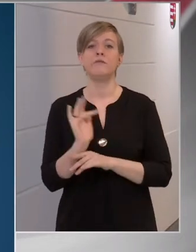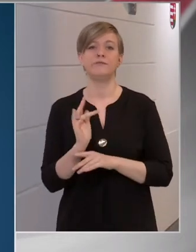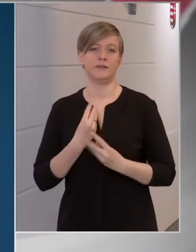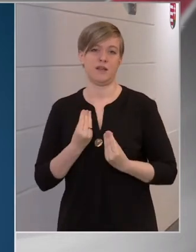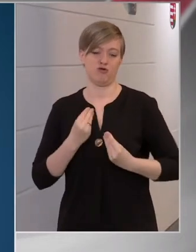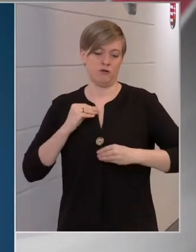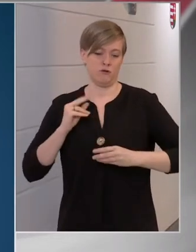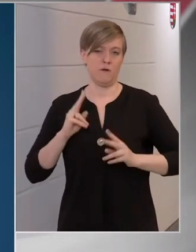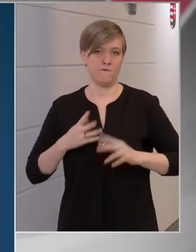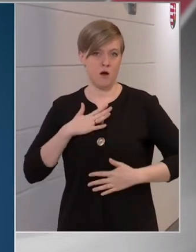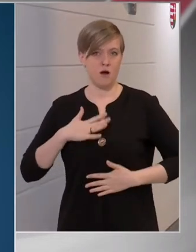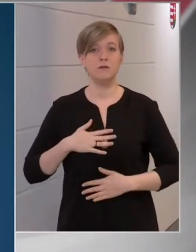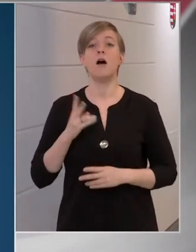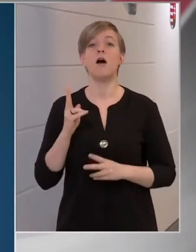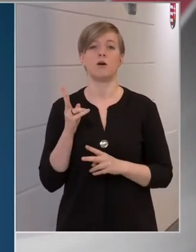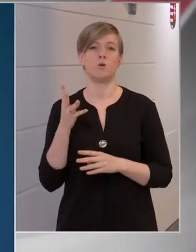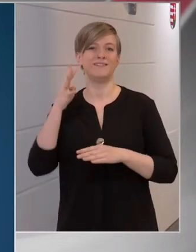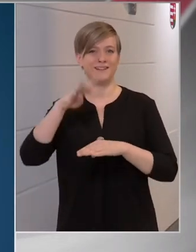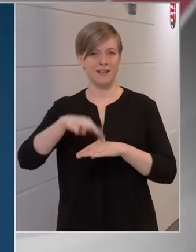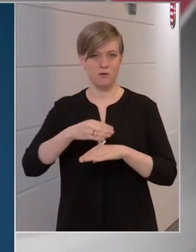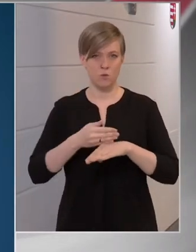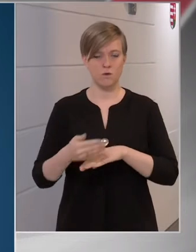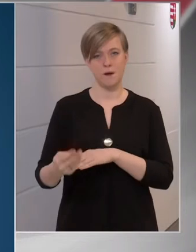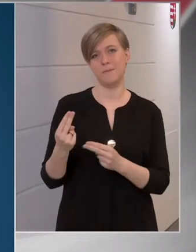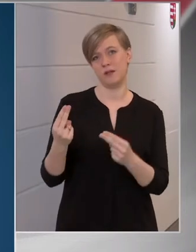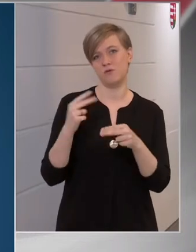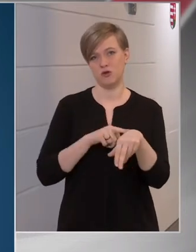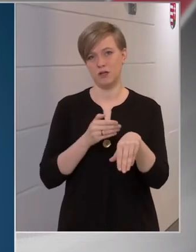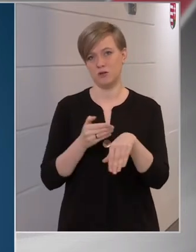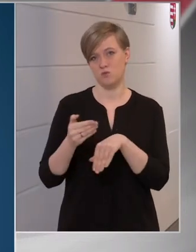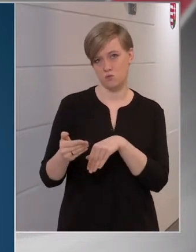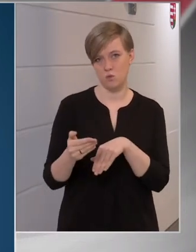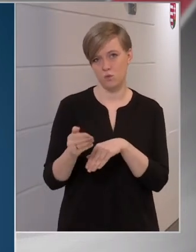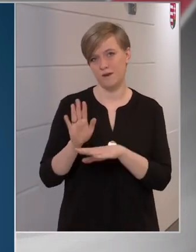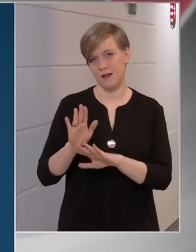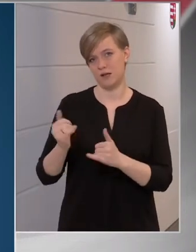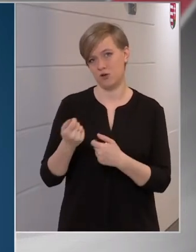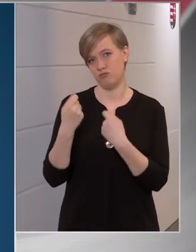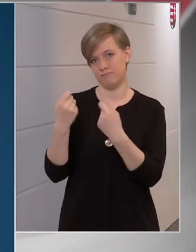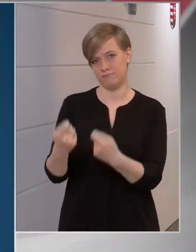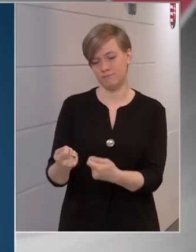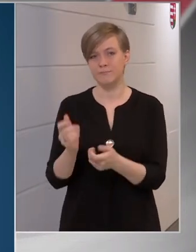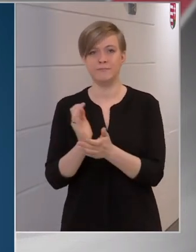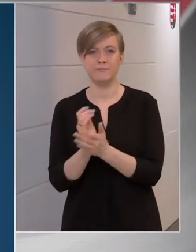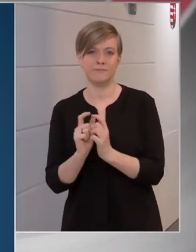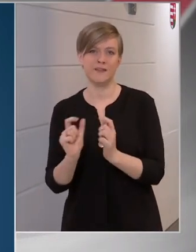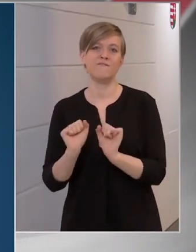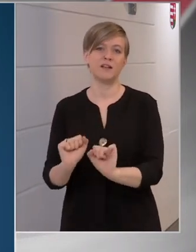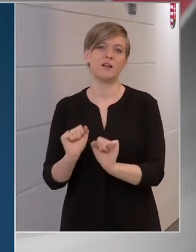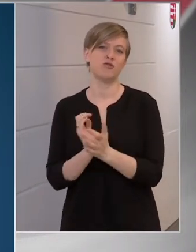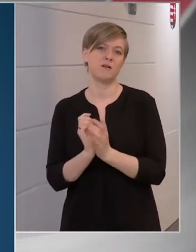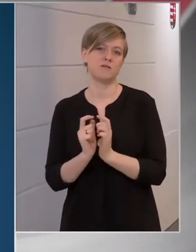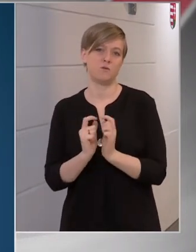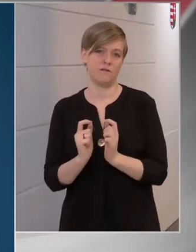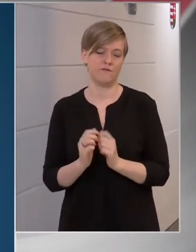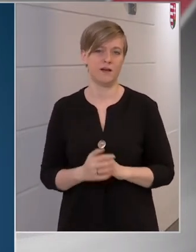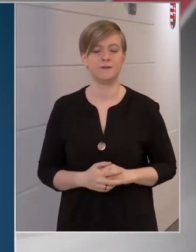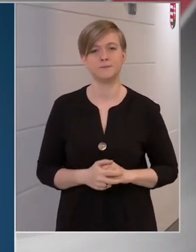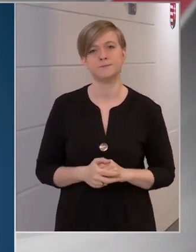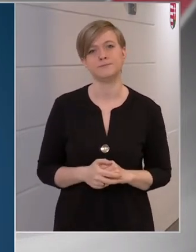szervezetében, akkor négy hónapra, négy hónapos érvényességi idővel neki is kiállítják ezt a védettségi gazolványt.